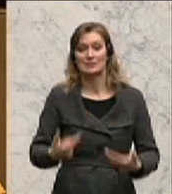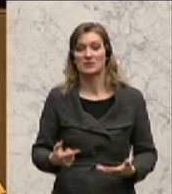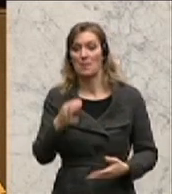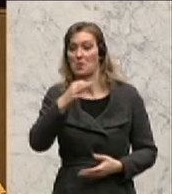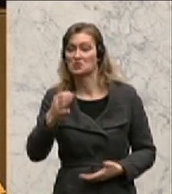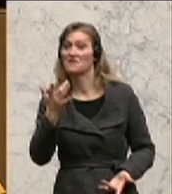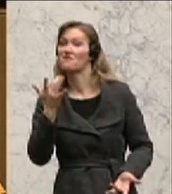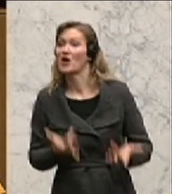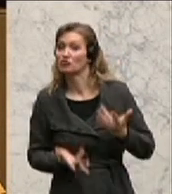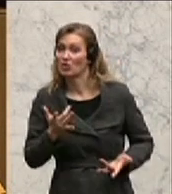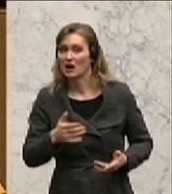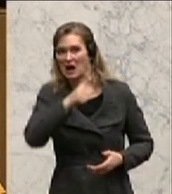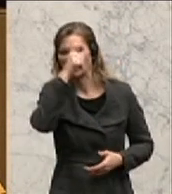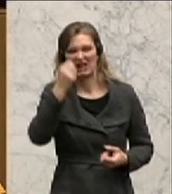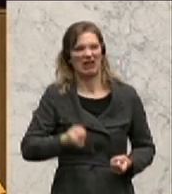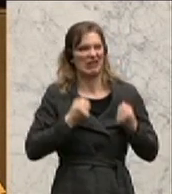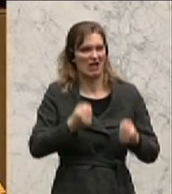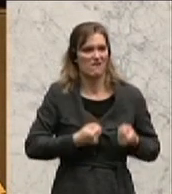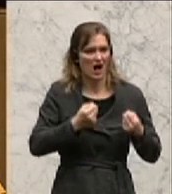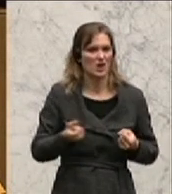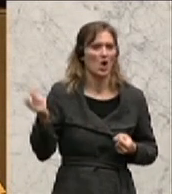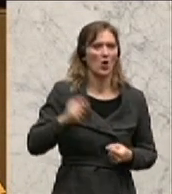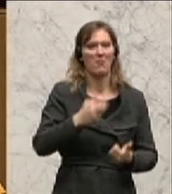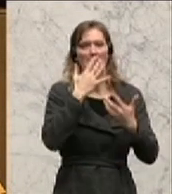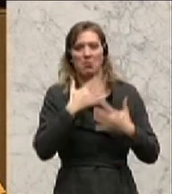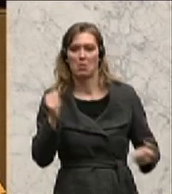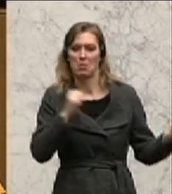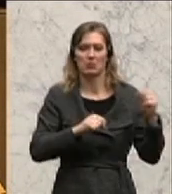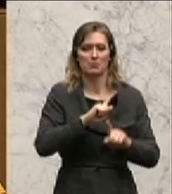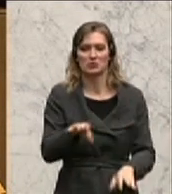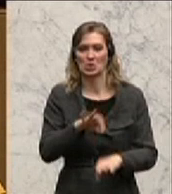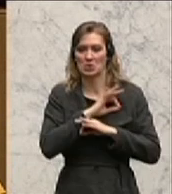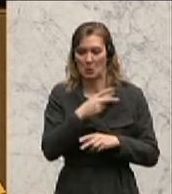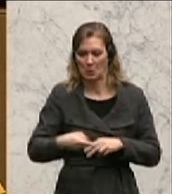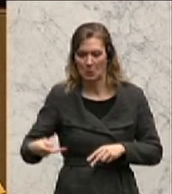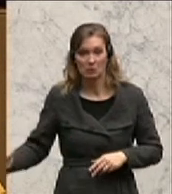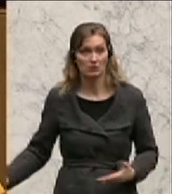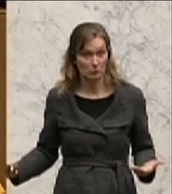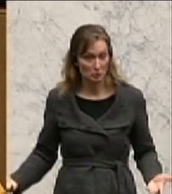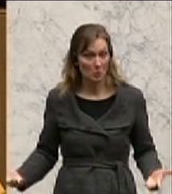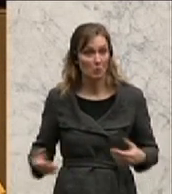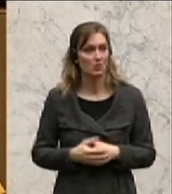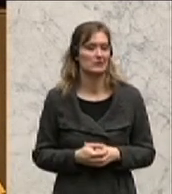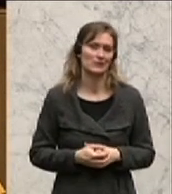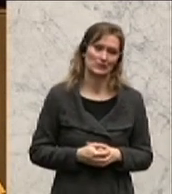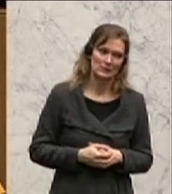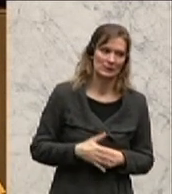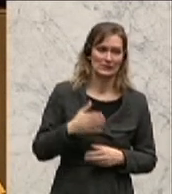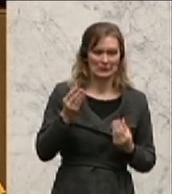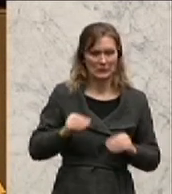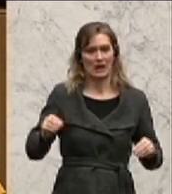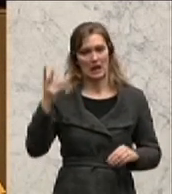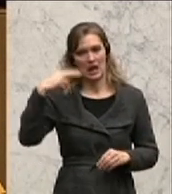Wahrscheinlichkeit Gewaltanwendung, die zu Blutvergissen mit Toten und Verletzten führt. Meine sehr geehrten Herr